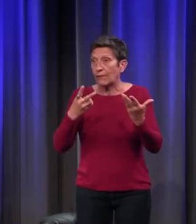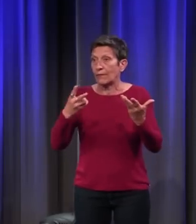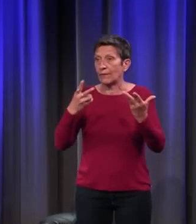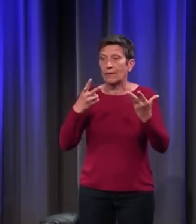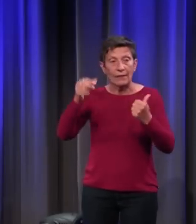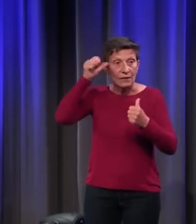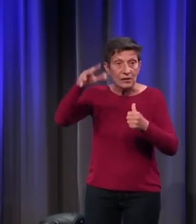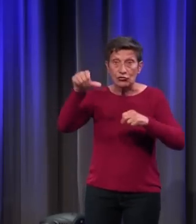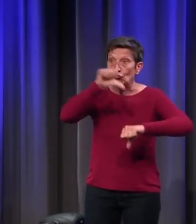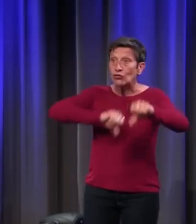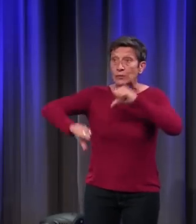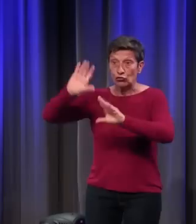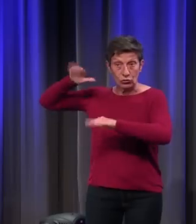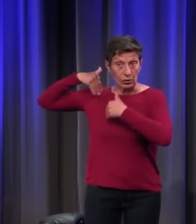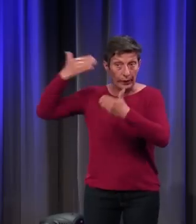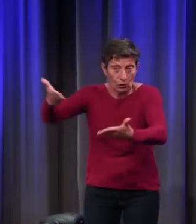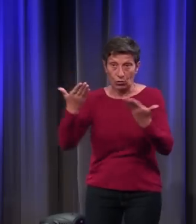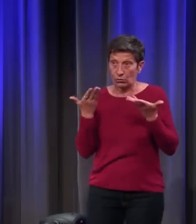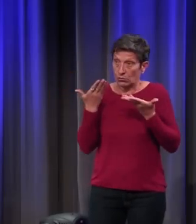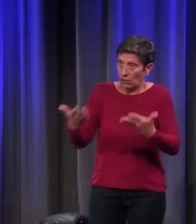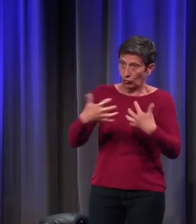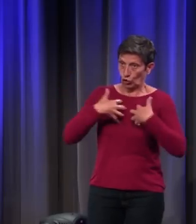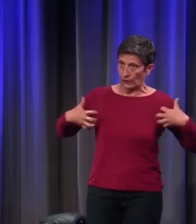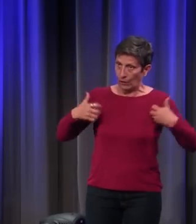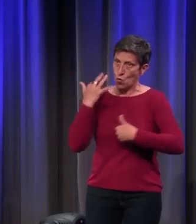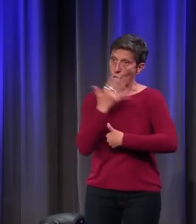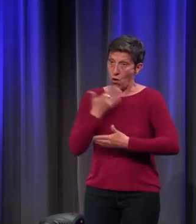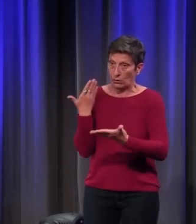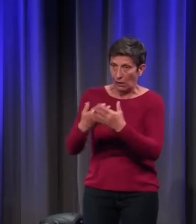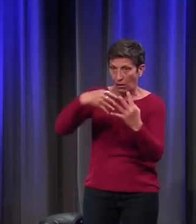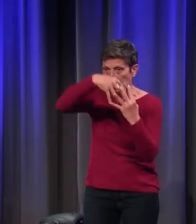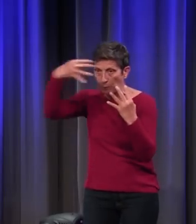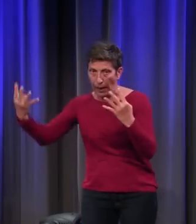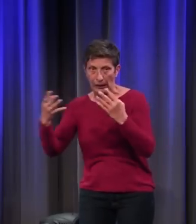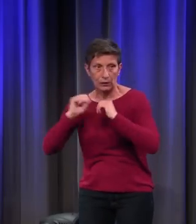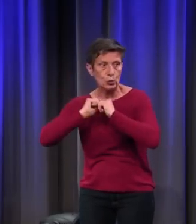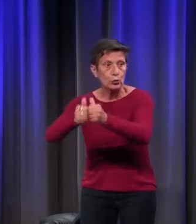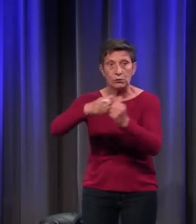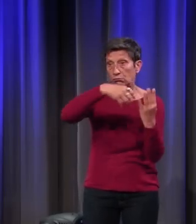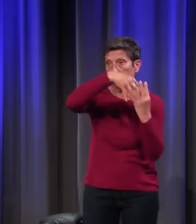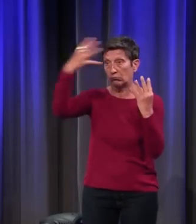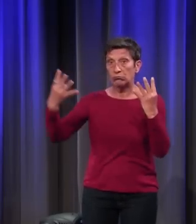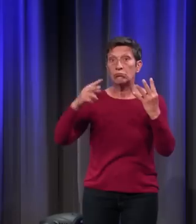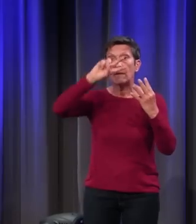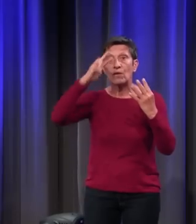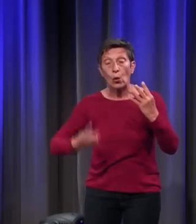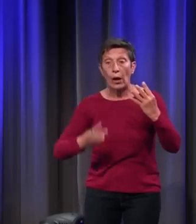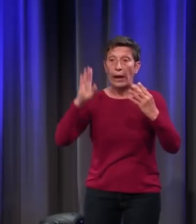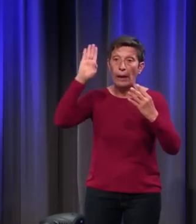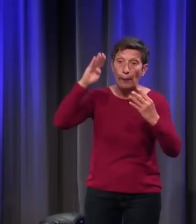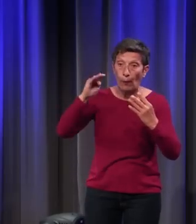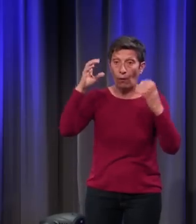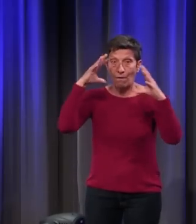en physique et en chimie jusqu'à aujourd'hui, l'ordre scientifique des couleurs. C'est l'ordre de l'arc-en-ciel, violet, indigo,